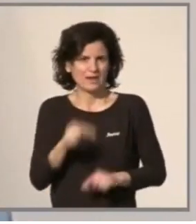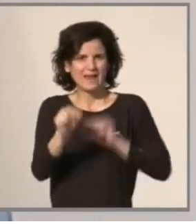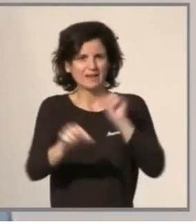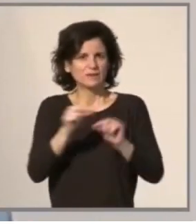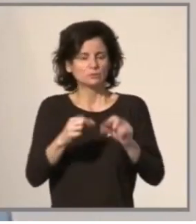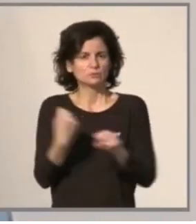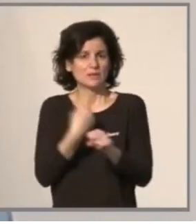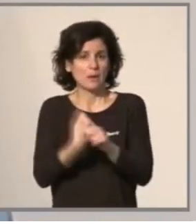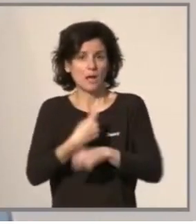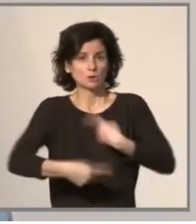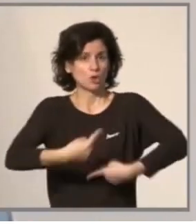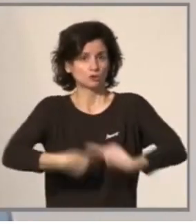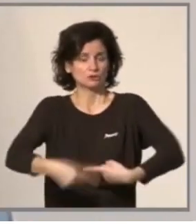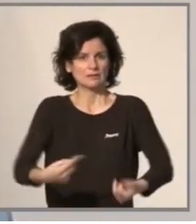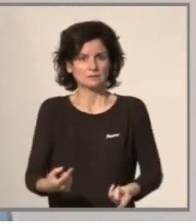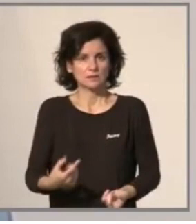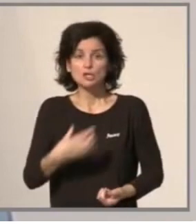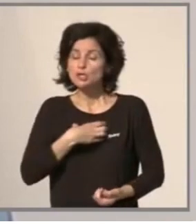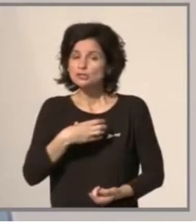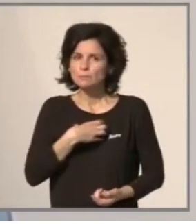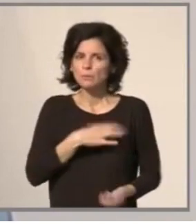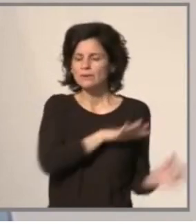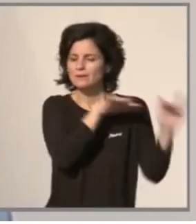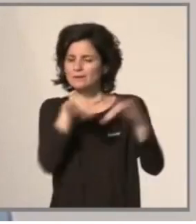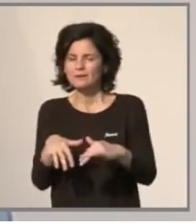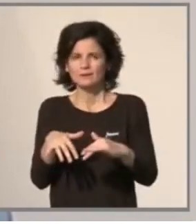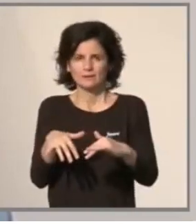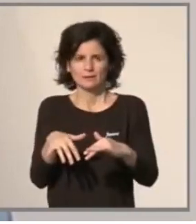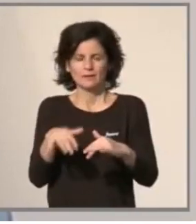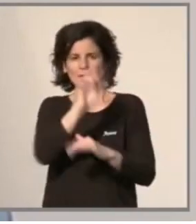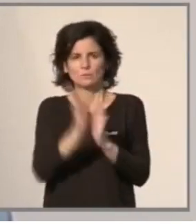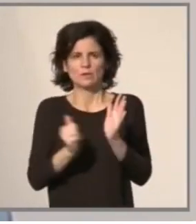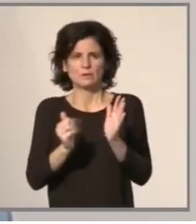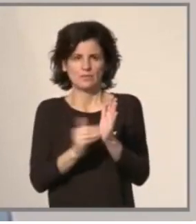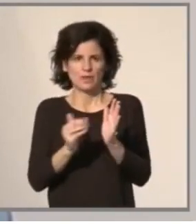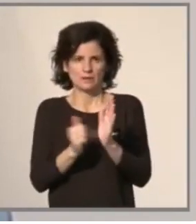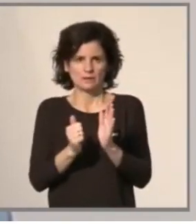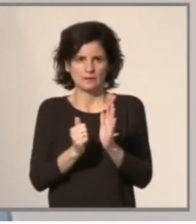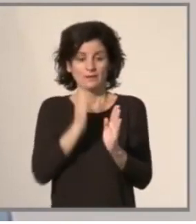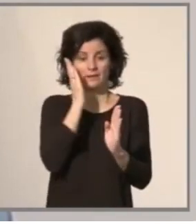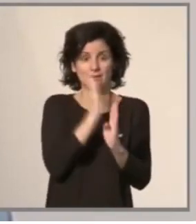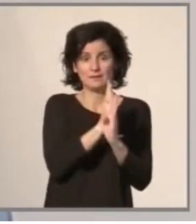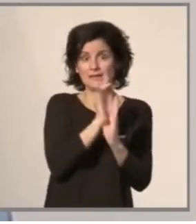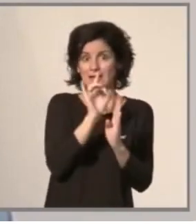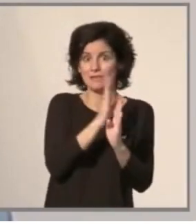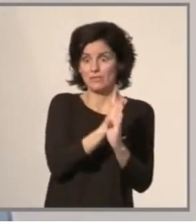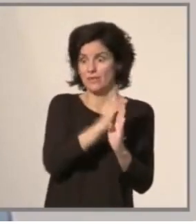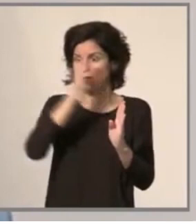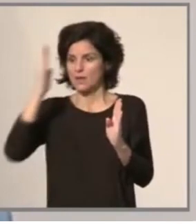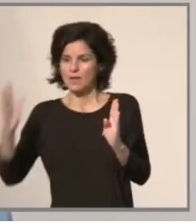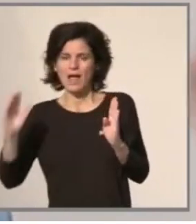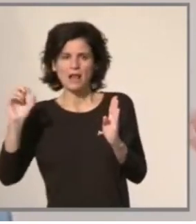Per tant, no es pot entrar a la comunitat valenciana, però no de Madrid,